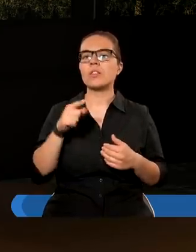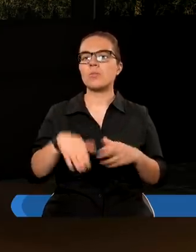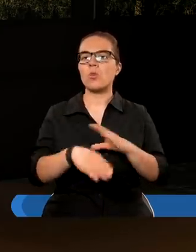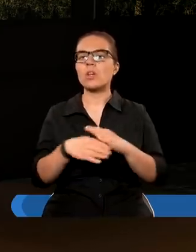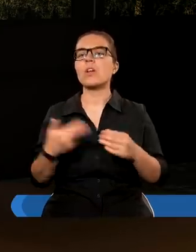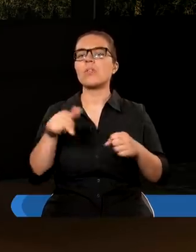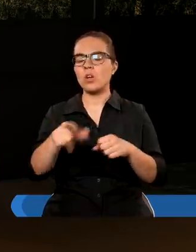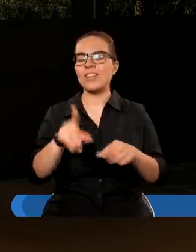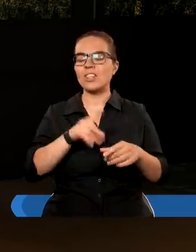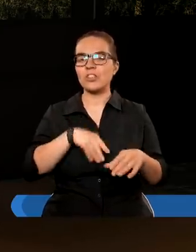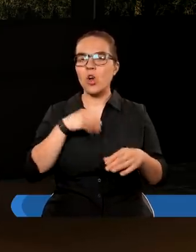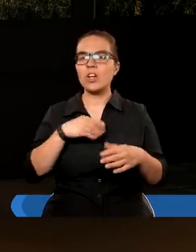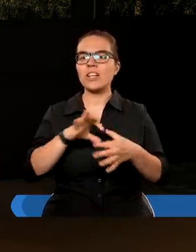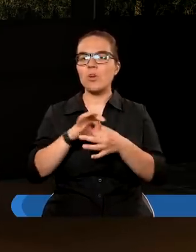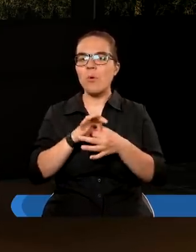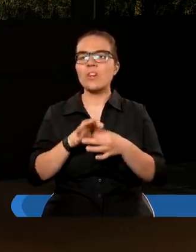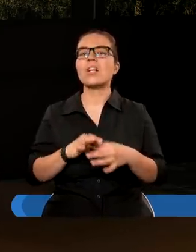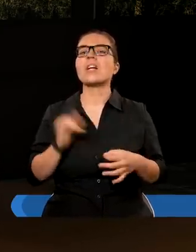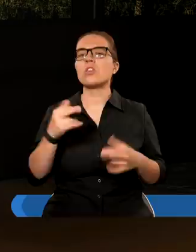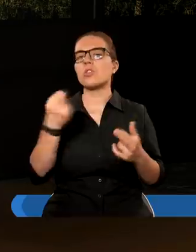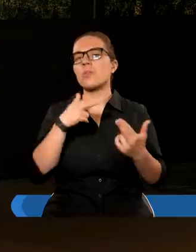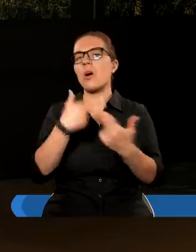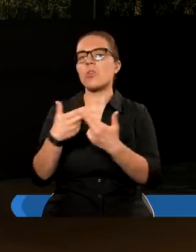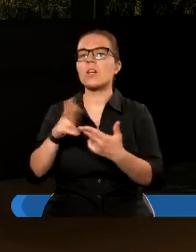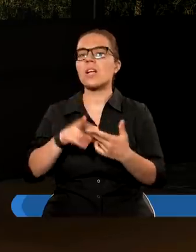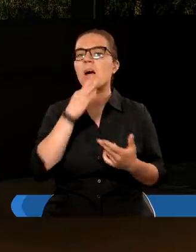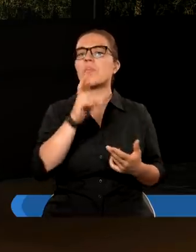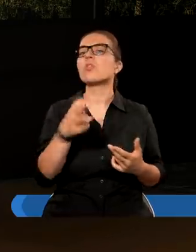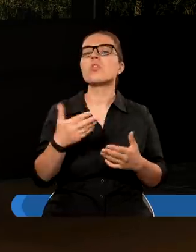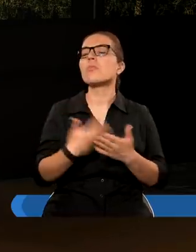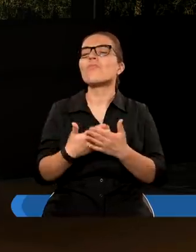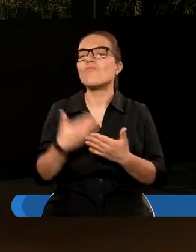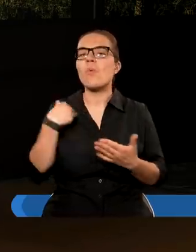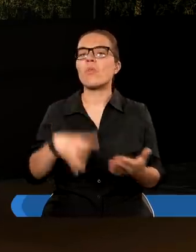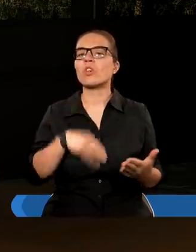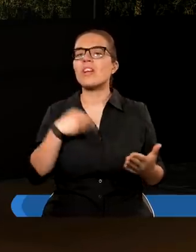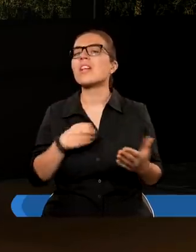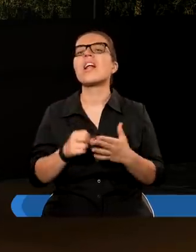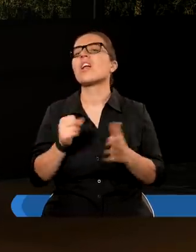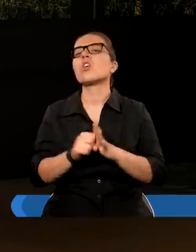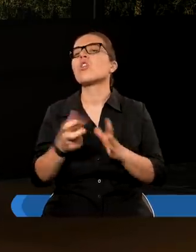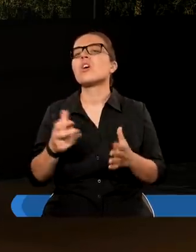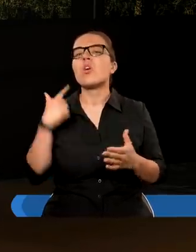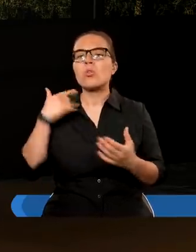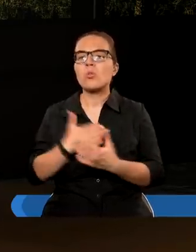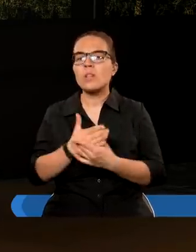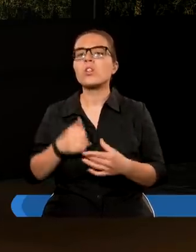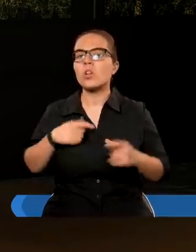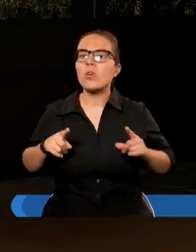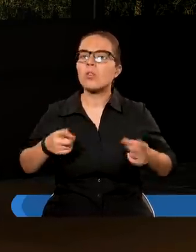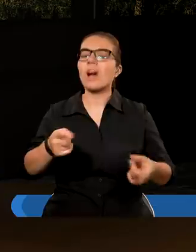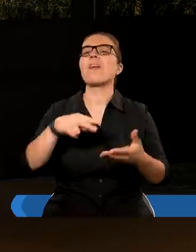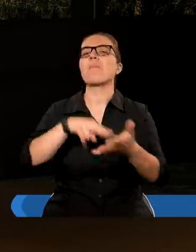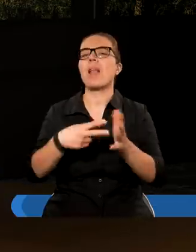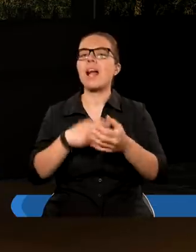bezpośrednio związana ze świątynią. I musimy sobie odpowiedzieć na pytanie, do czego była świątynia, czemu służyła. Służyła w realizacji